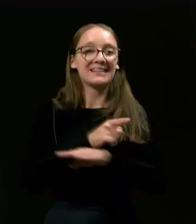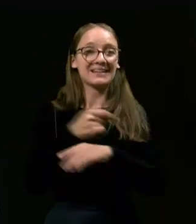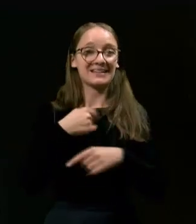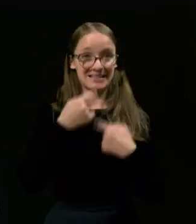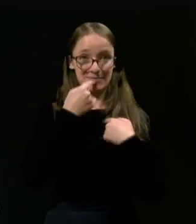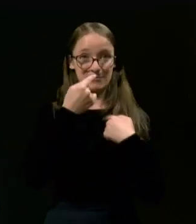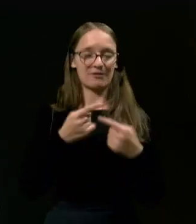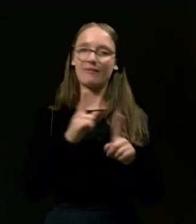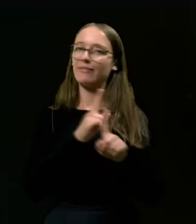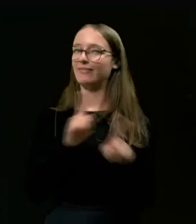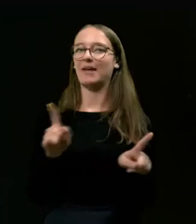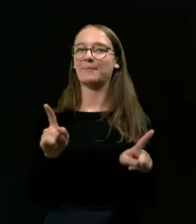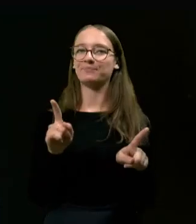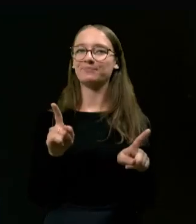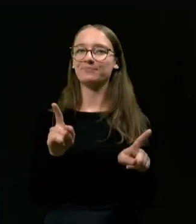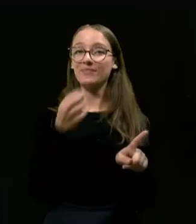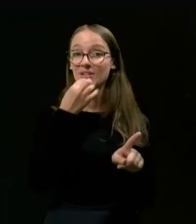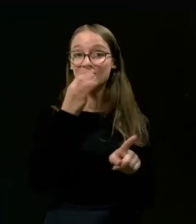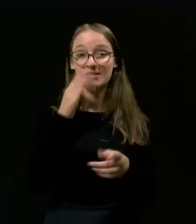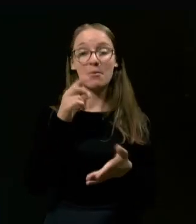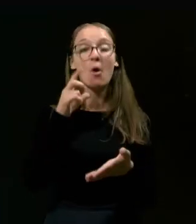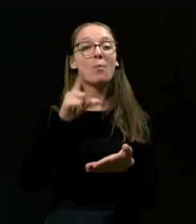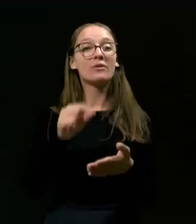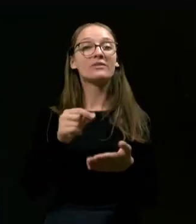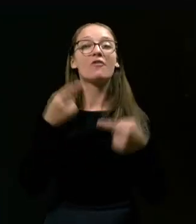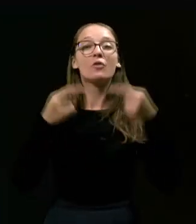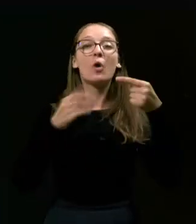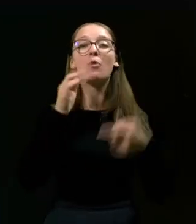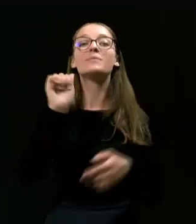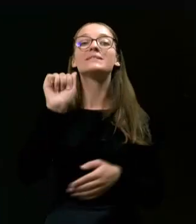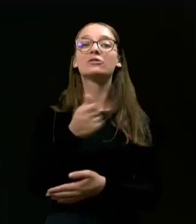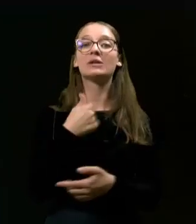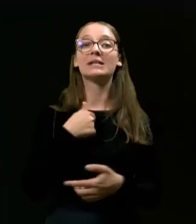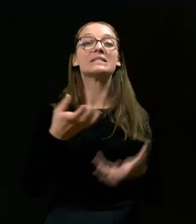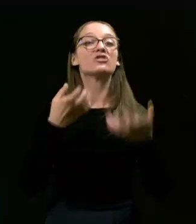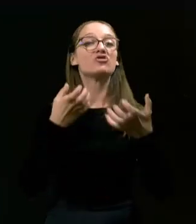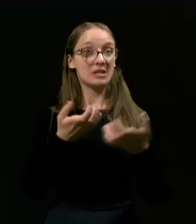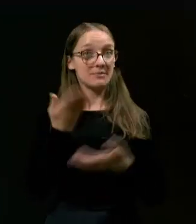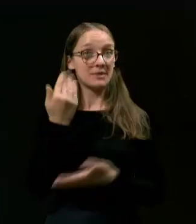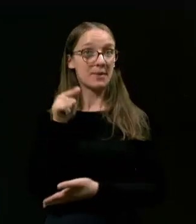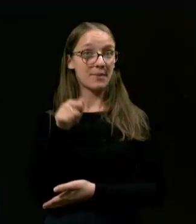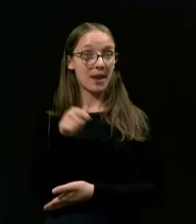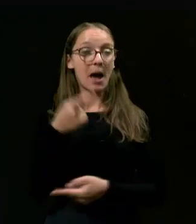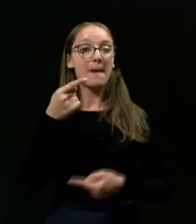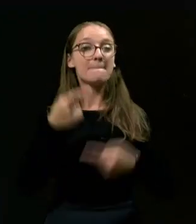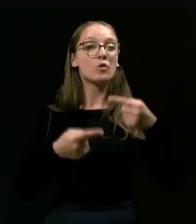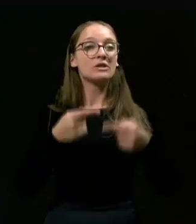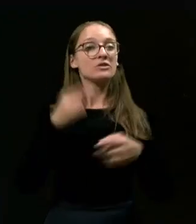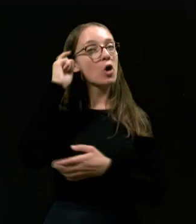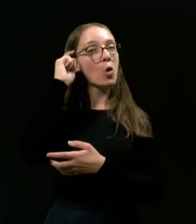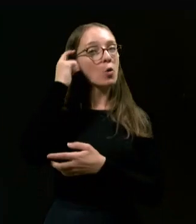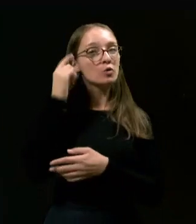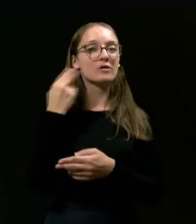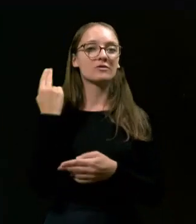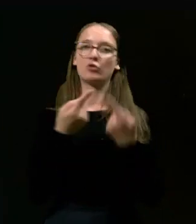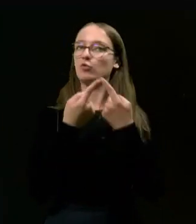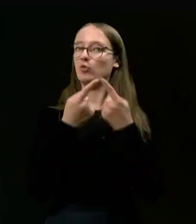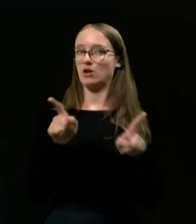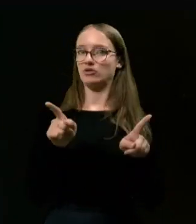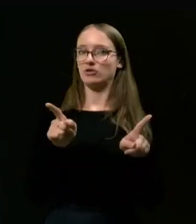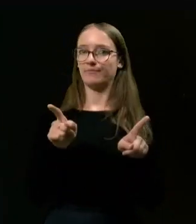rekel, da ne, če se bom podal v politiko, se bom podal v politiko, zato, ker si želen, da bi bila politična kultura v Sloveniji drugačna.